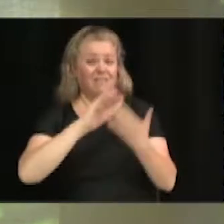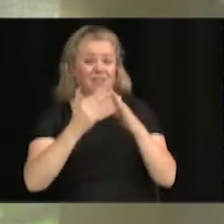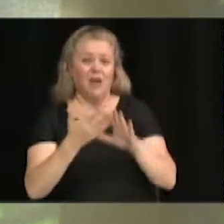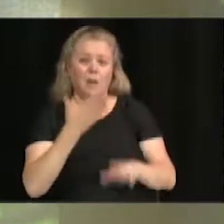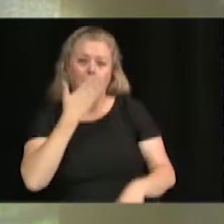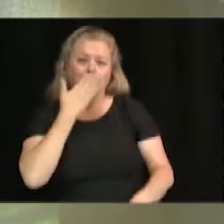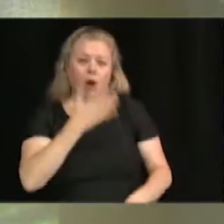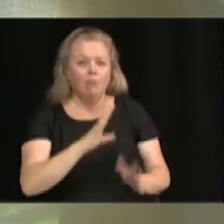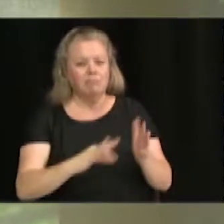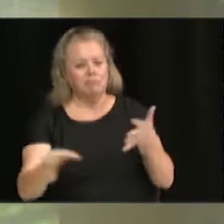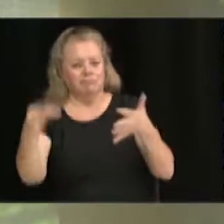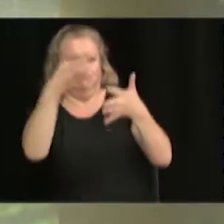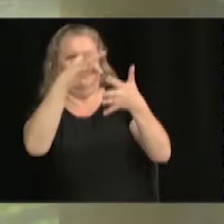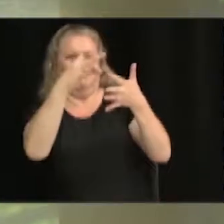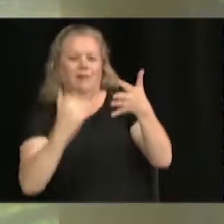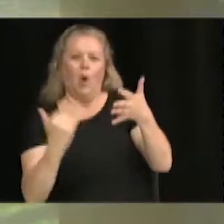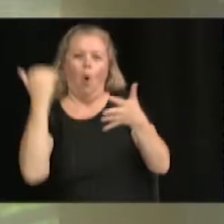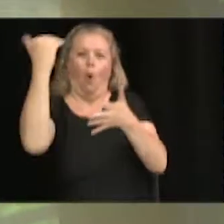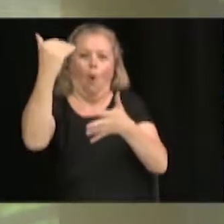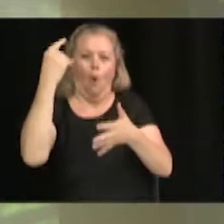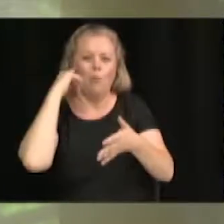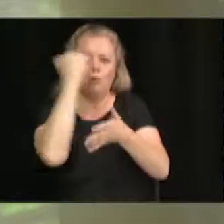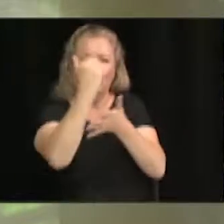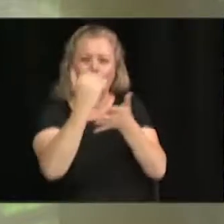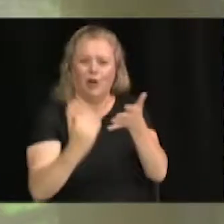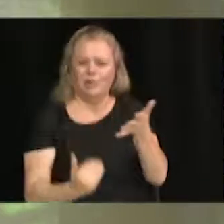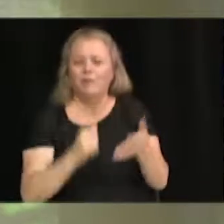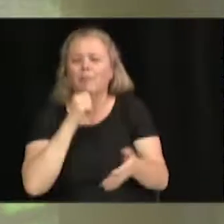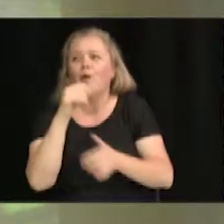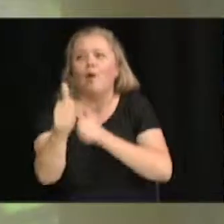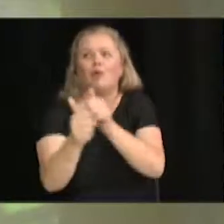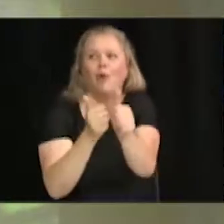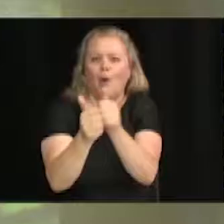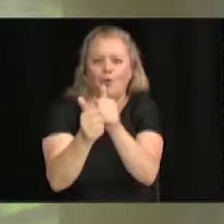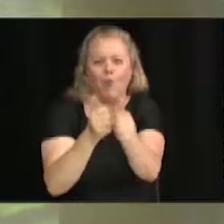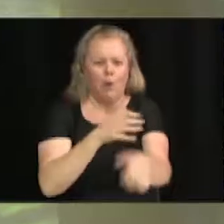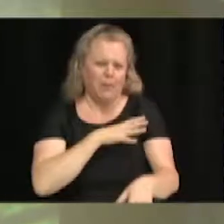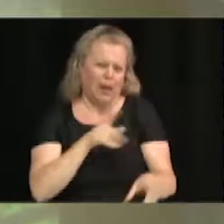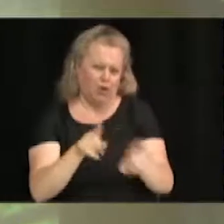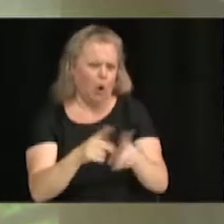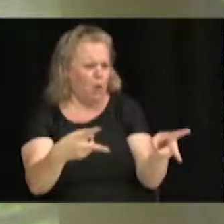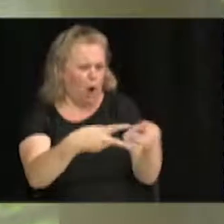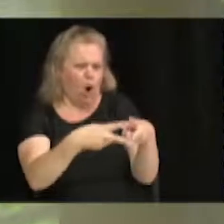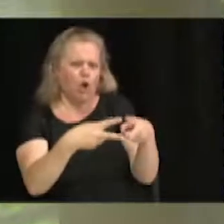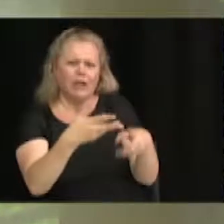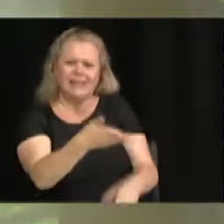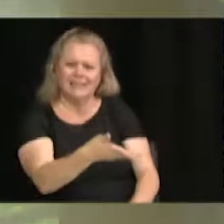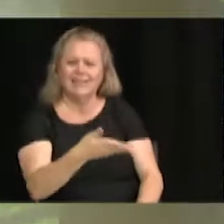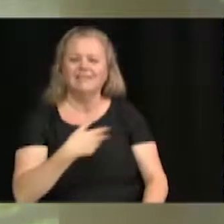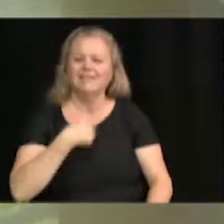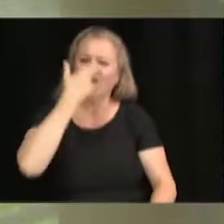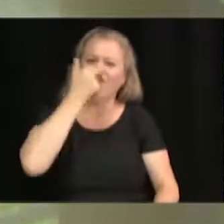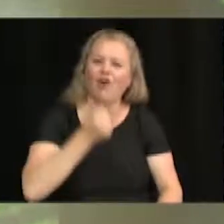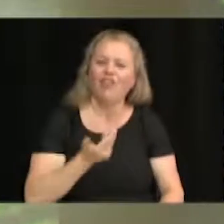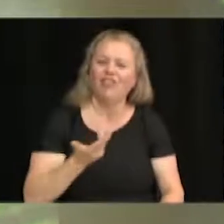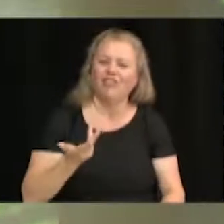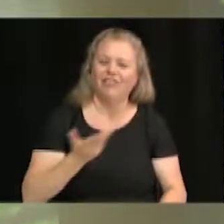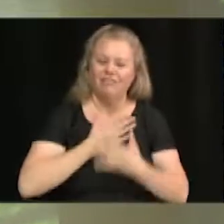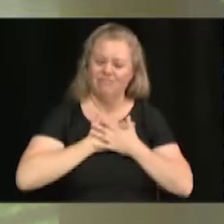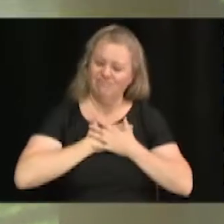concours pour nous. On ne participe à rien, mais le fait d'être reconnu comme ça une fois de temps en temps, c'est évidemment très flatteur. Et